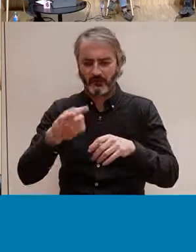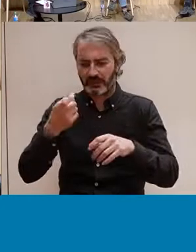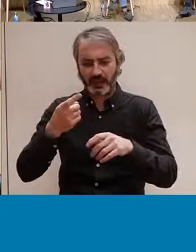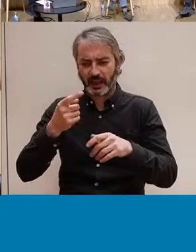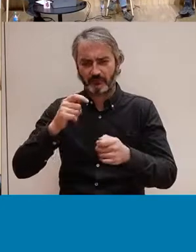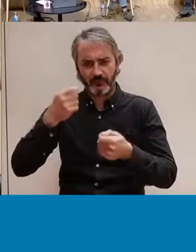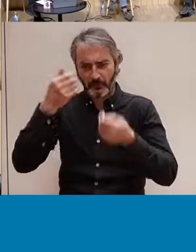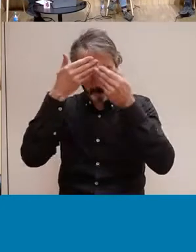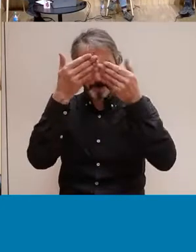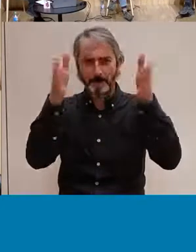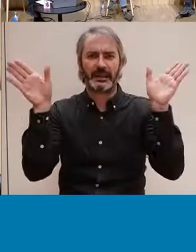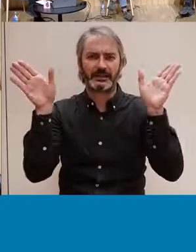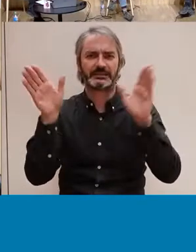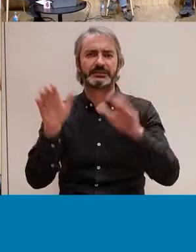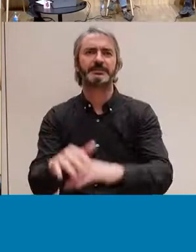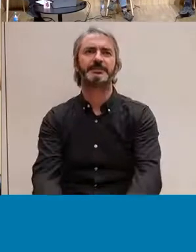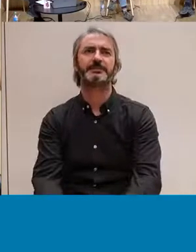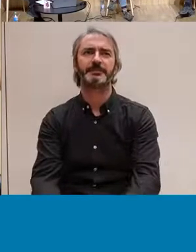en aquest sentit.